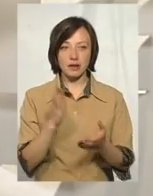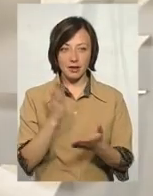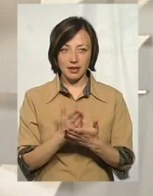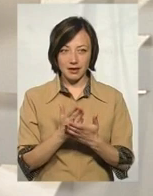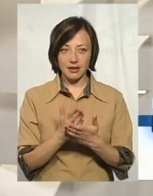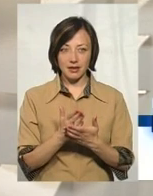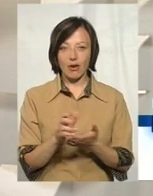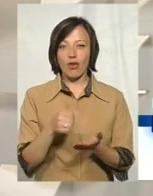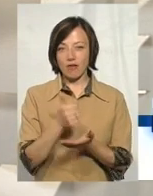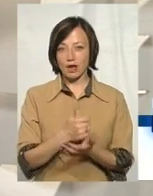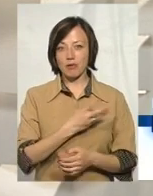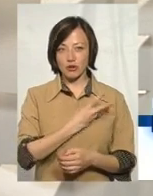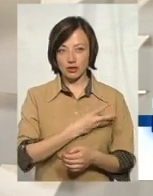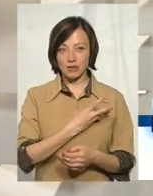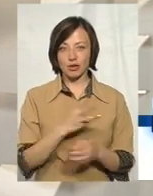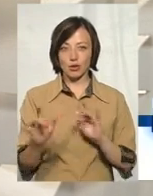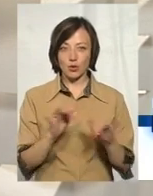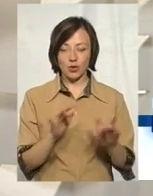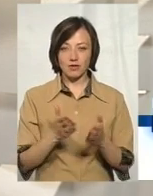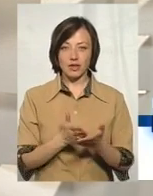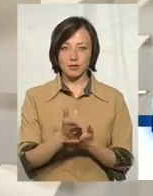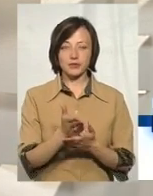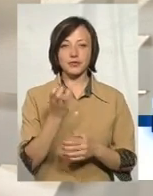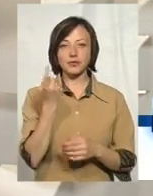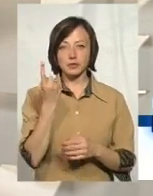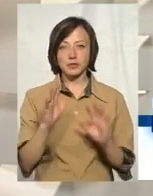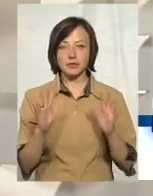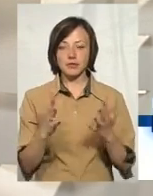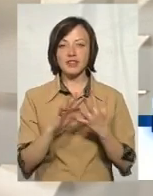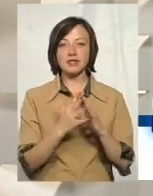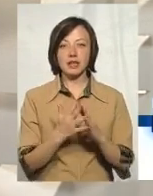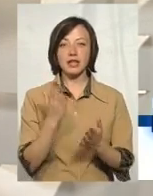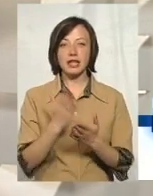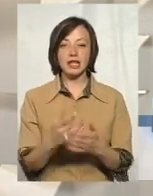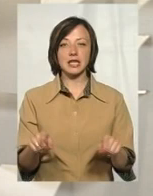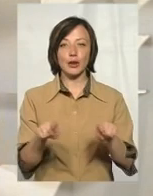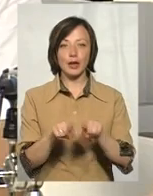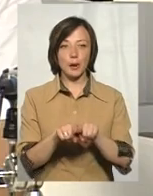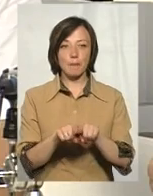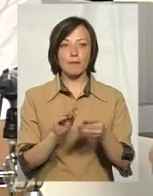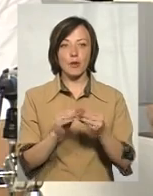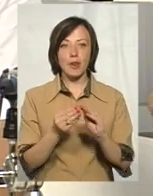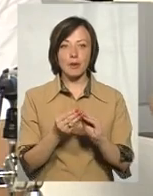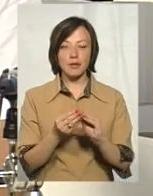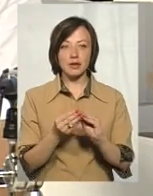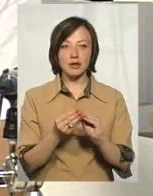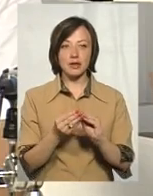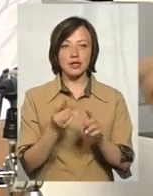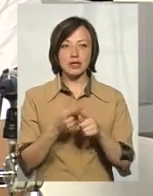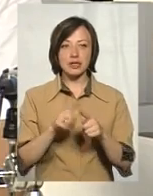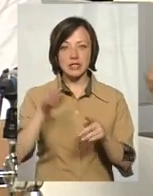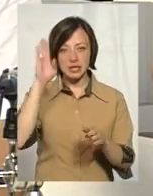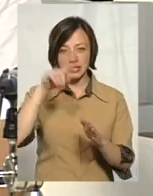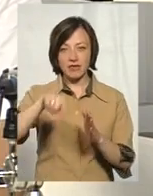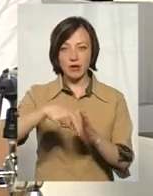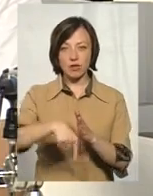головне бажання рухатися в напрямку... ще один такий момент, в селах, напевно, є такі проблеми, що ці свердловини,